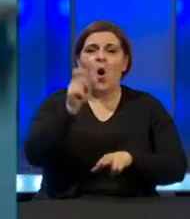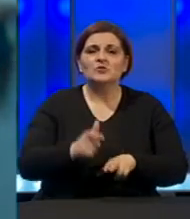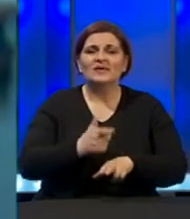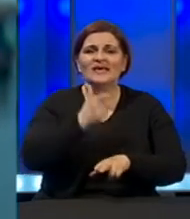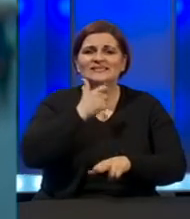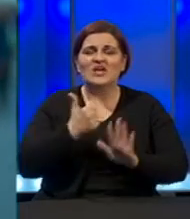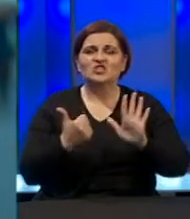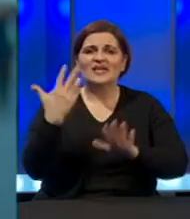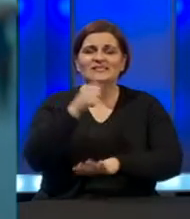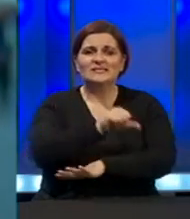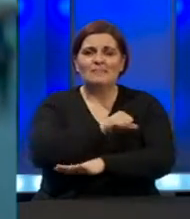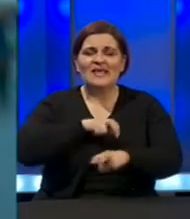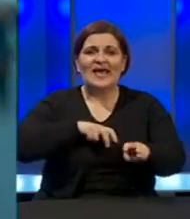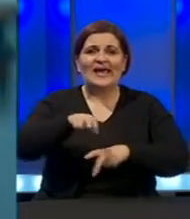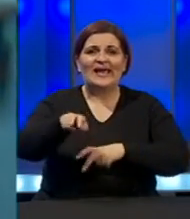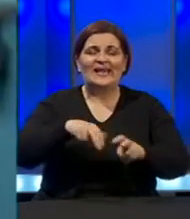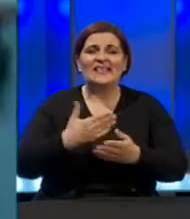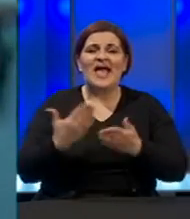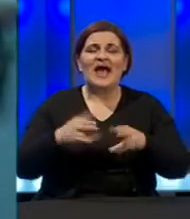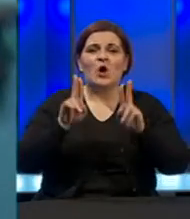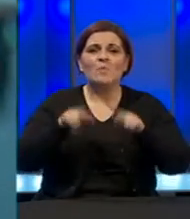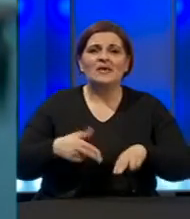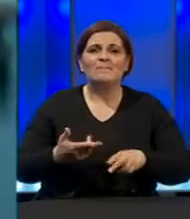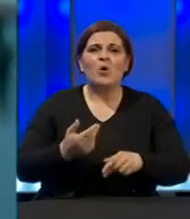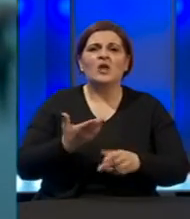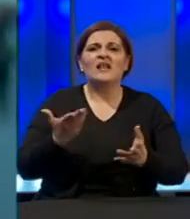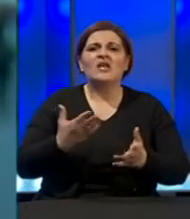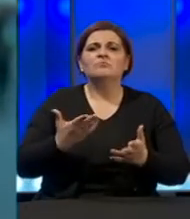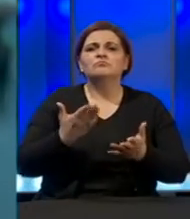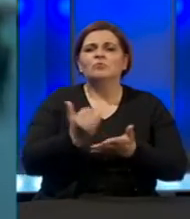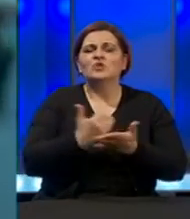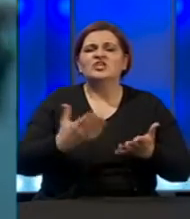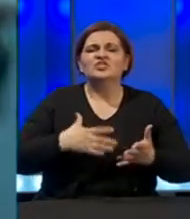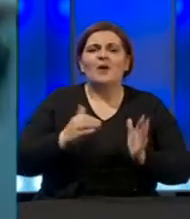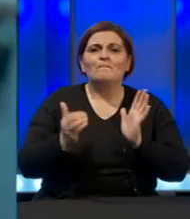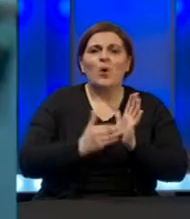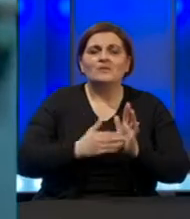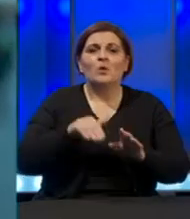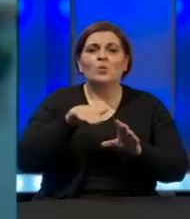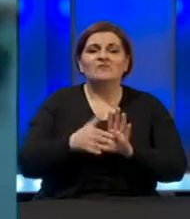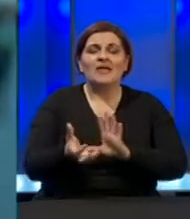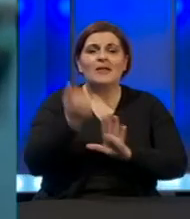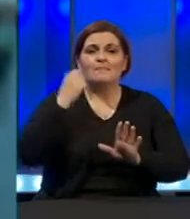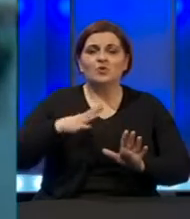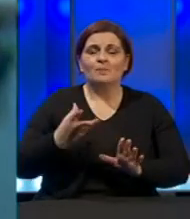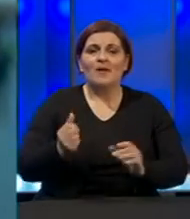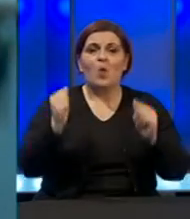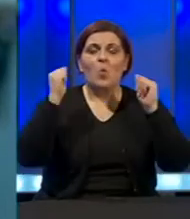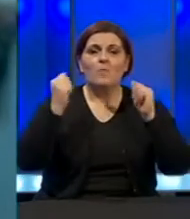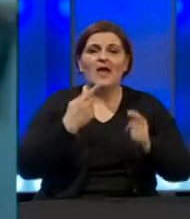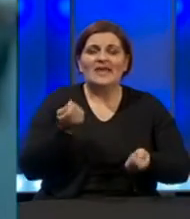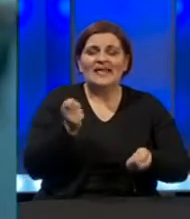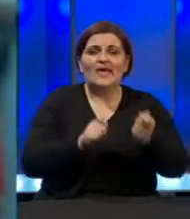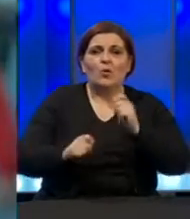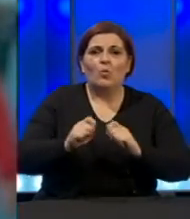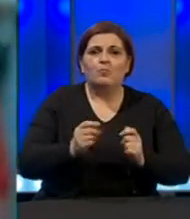starijim u 65 godina kretanje kako bi mogli da obavljaju osnovne životne potrebe, odnosno podižu penziju bankama ili kupuju